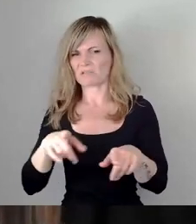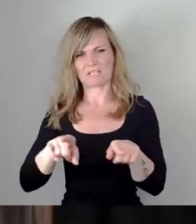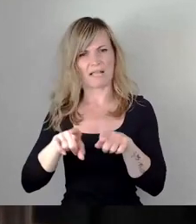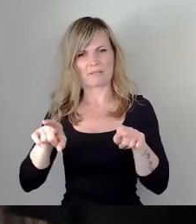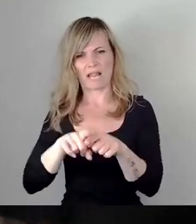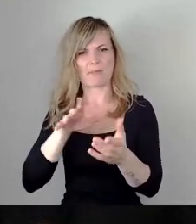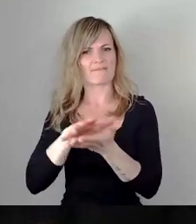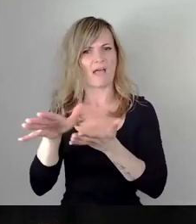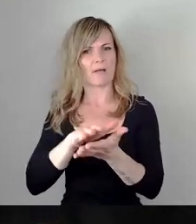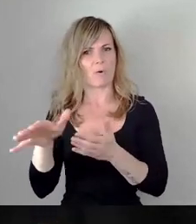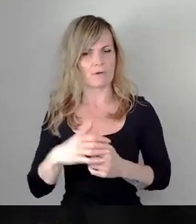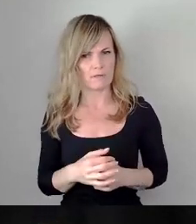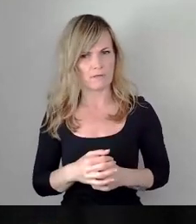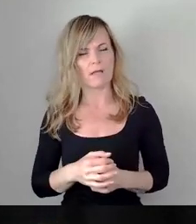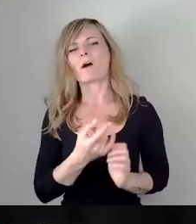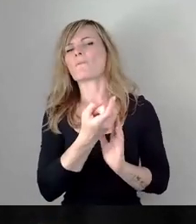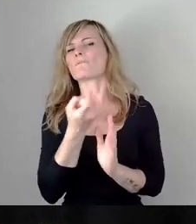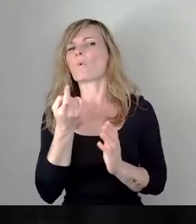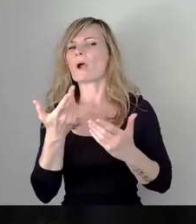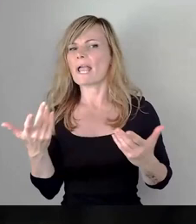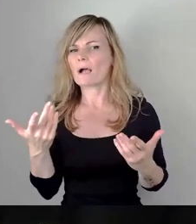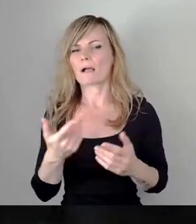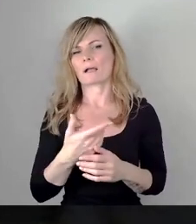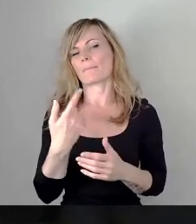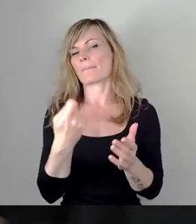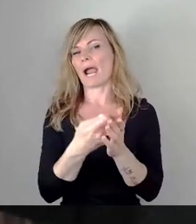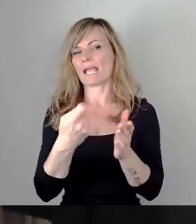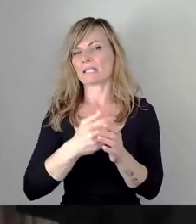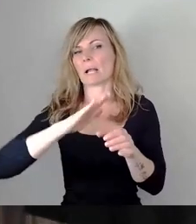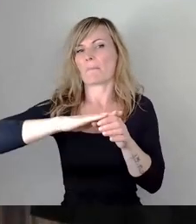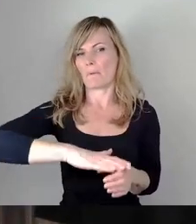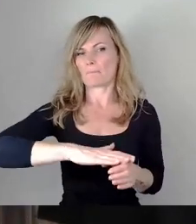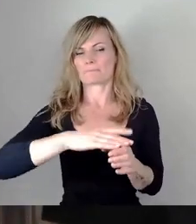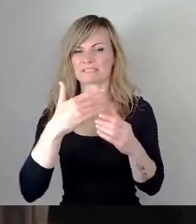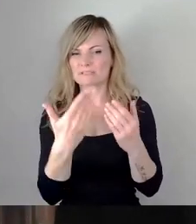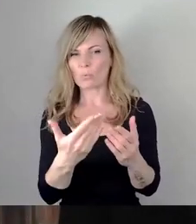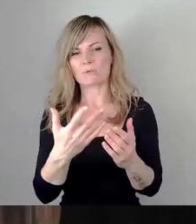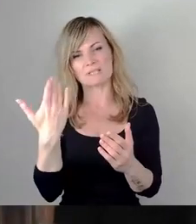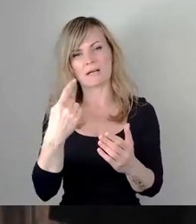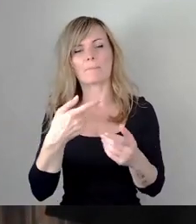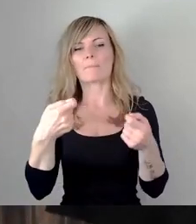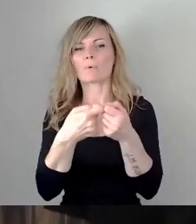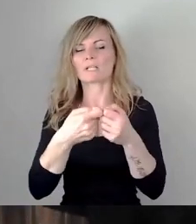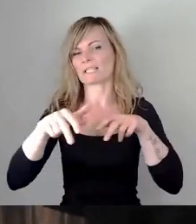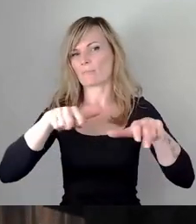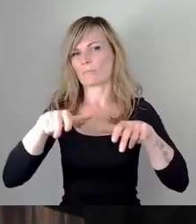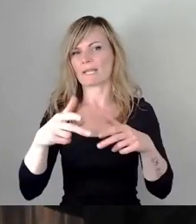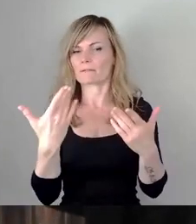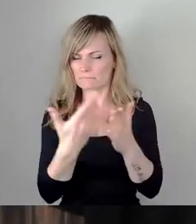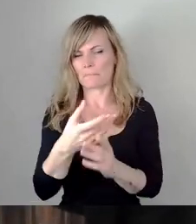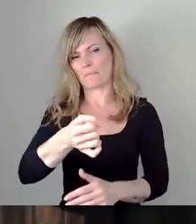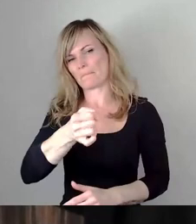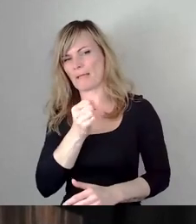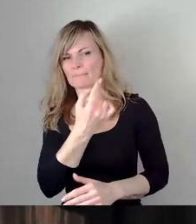maßgeblichst in der Preisdeckelung, die also seitens der Bundesrepublik vorgenommen worden ist,